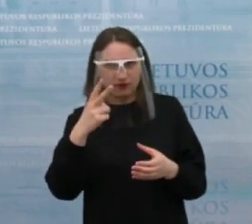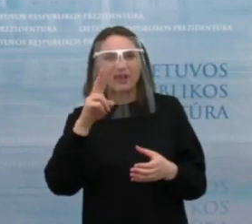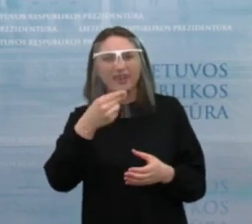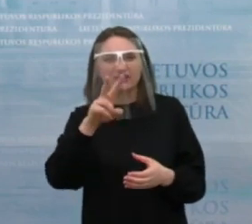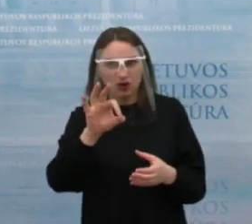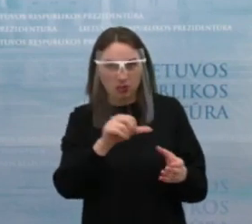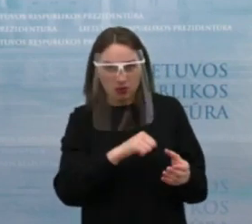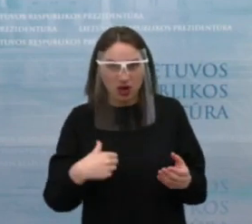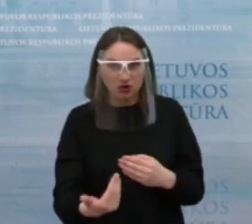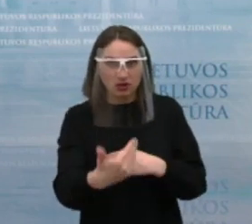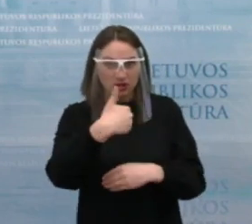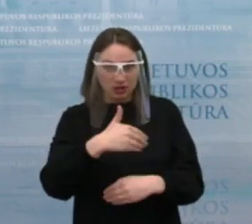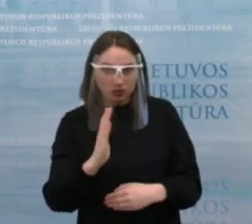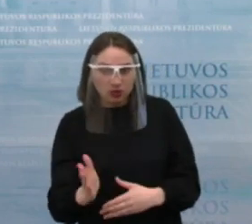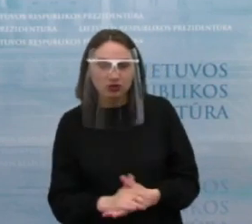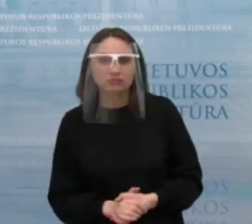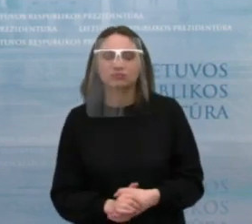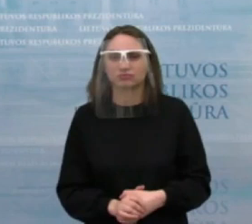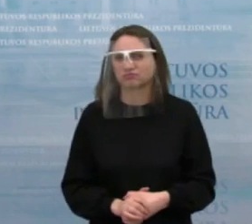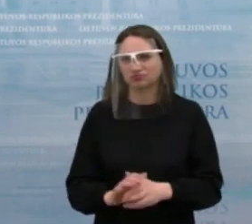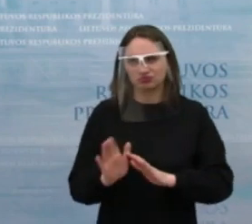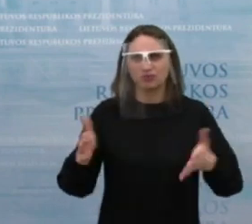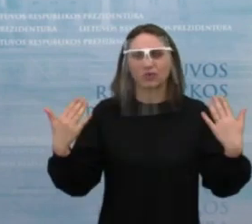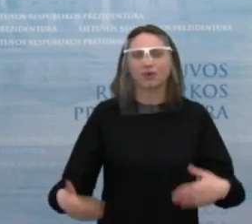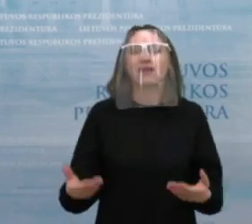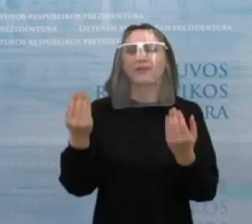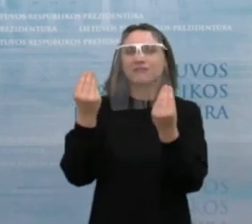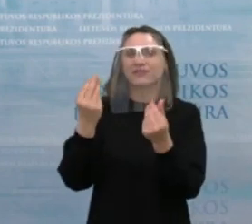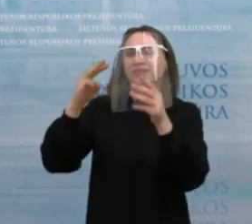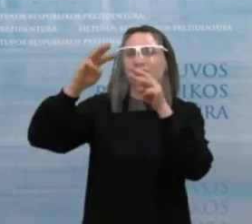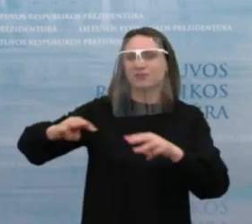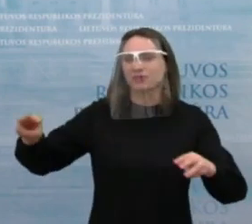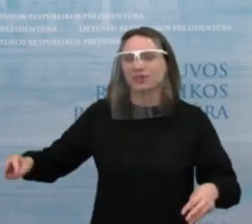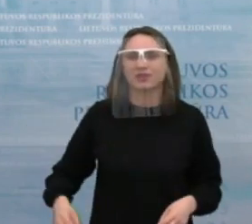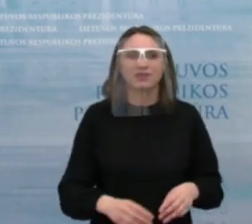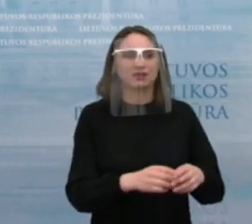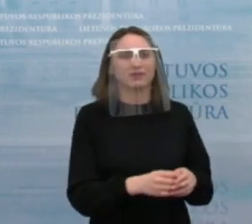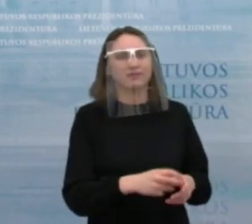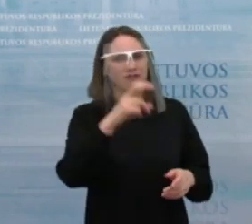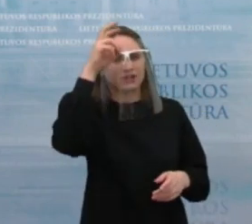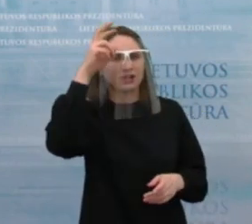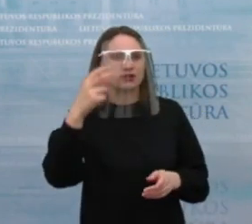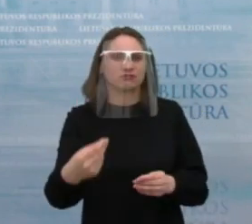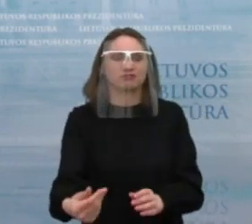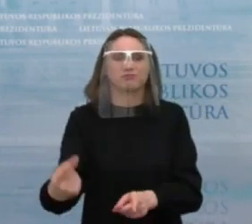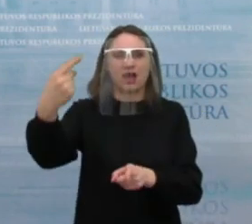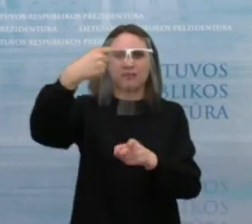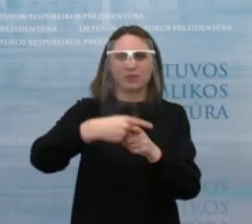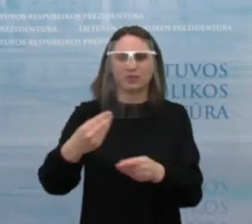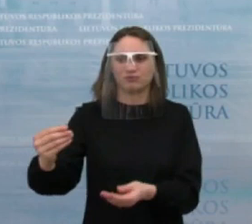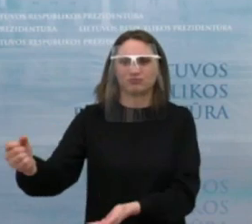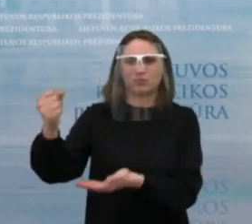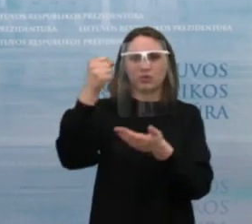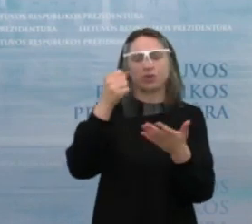Tai jos jau yra kreipusis. Tikrai noriu labai padėkoti ir finansų ministerijai ir vyriausybei užskirtą papildomą paramą. Apskritai